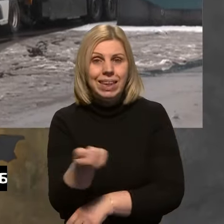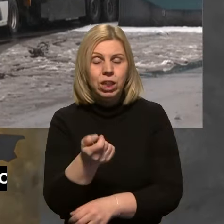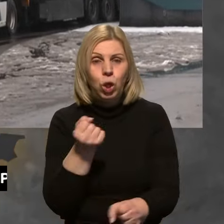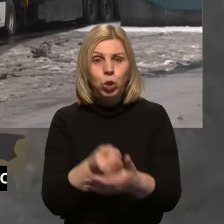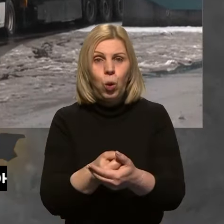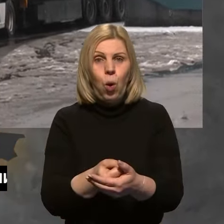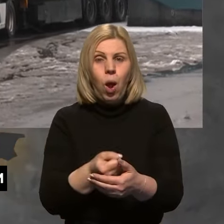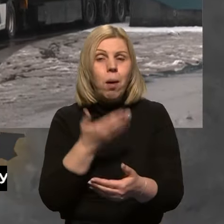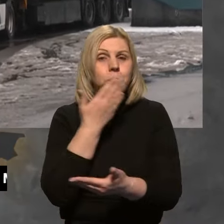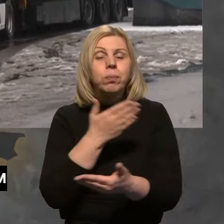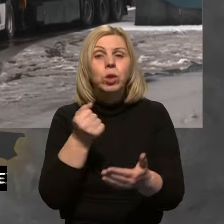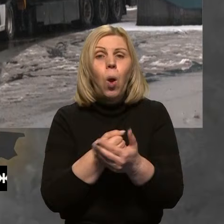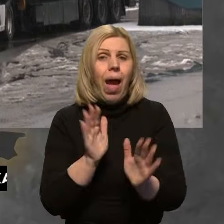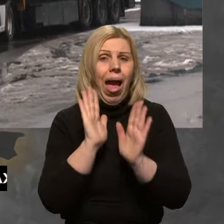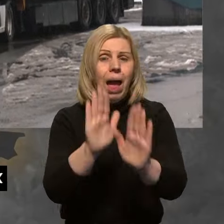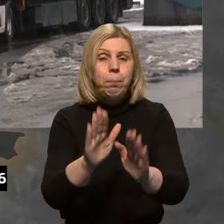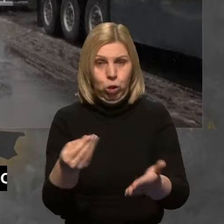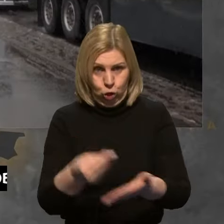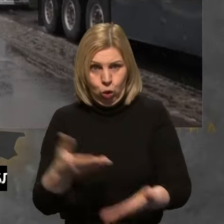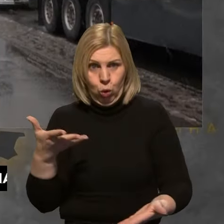кінцевого призначення дорожчим?